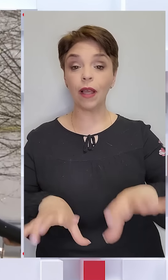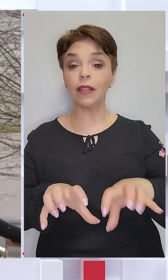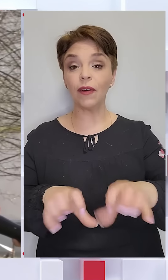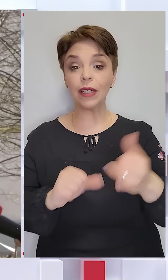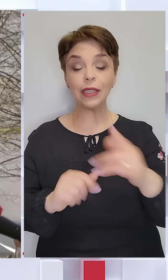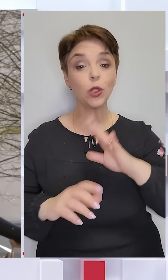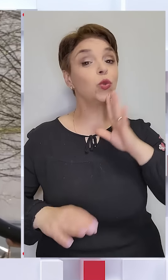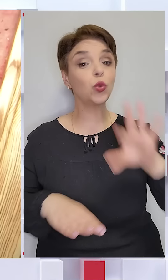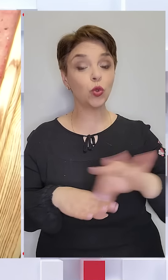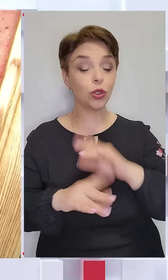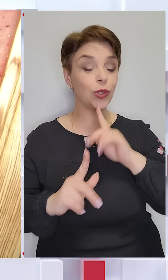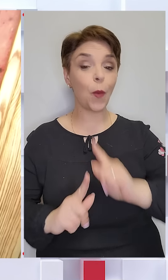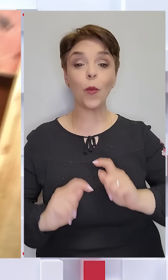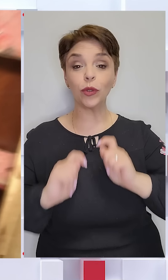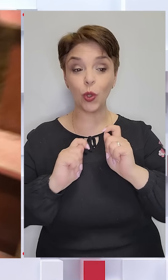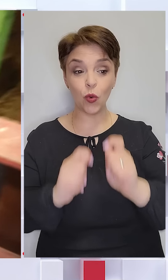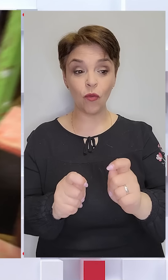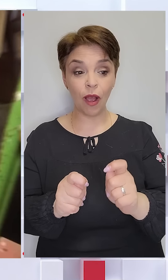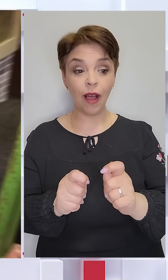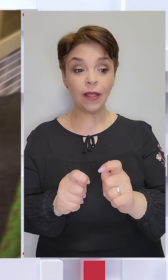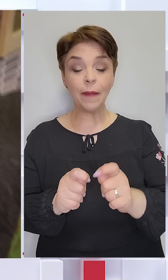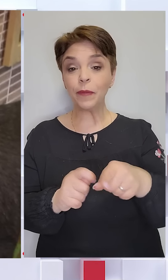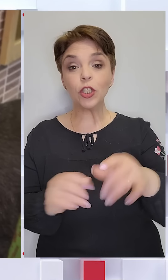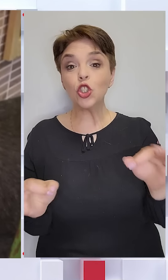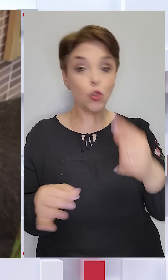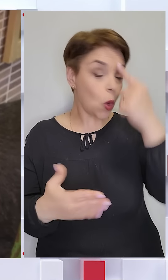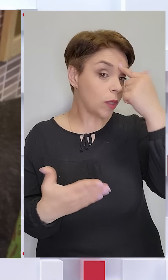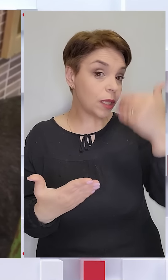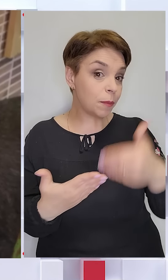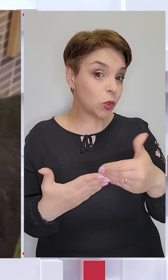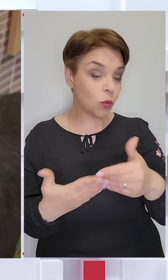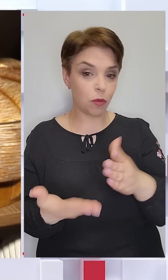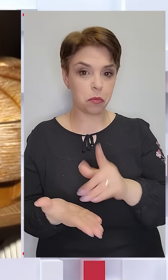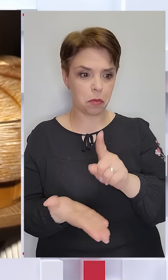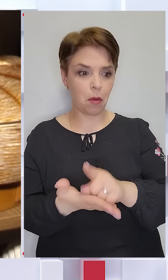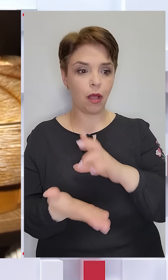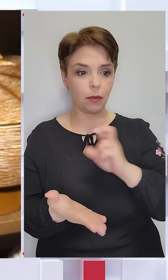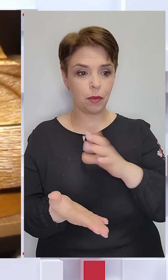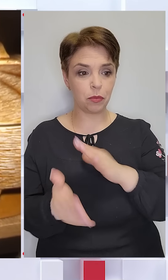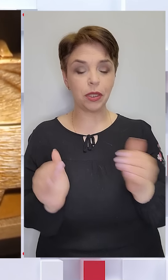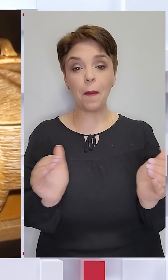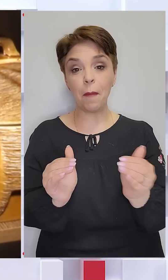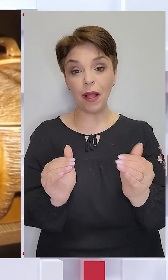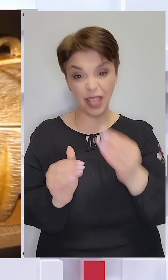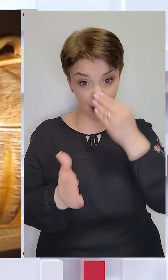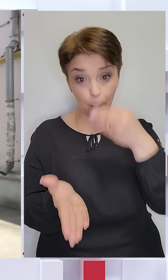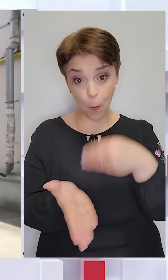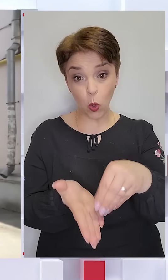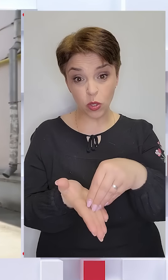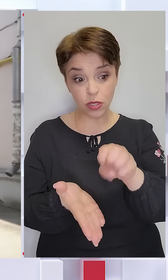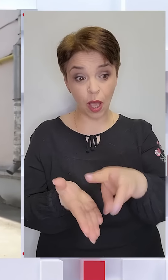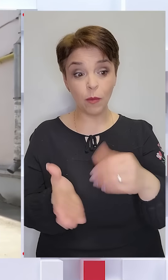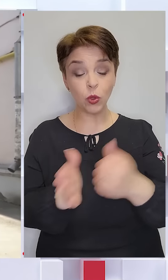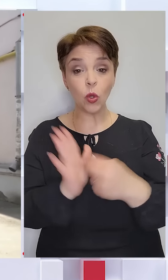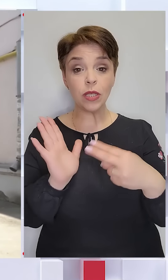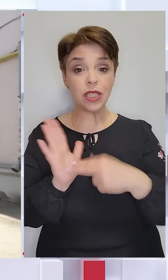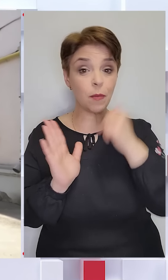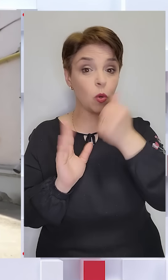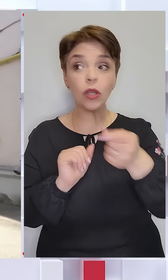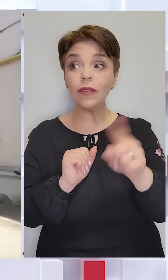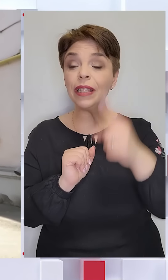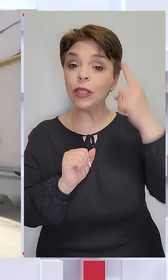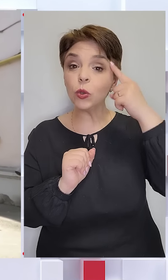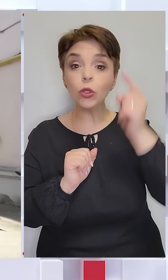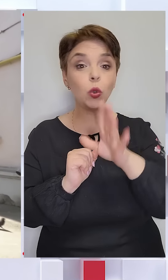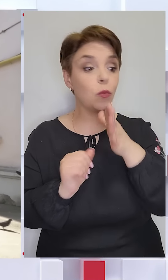тварину їм з дружиною подарували, і ті нічого не підозрювали, бо мала б бути маленьким поросям. До семи років ніхто навіть